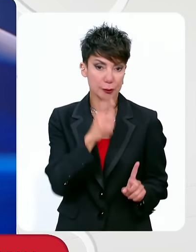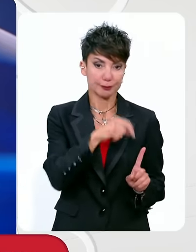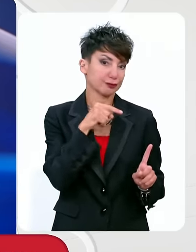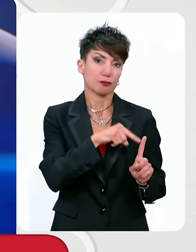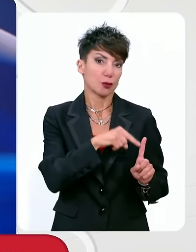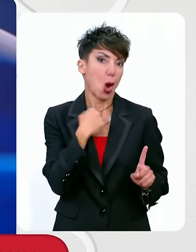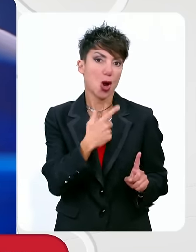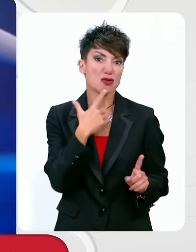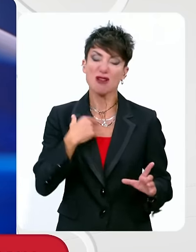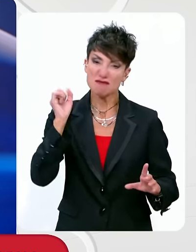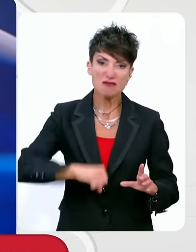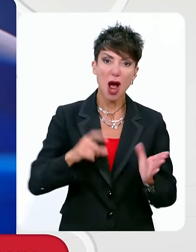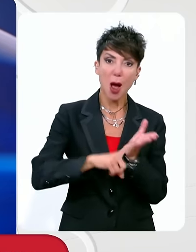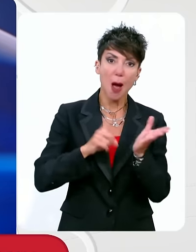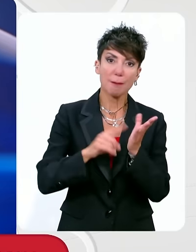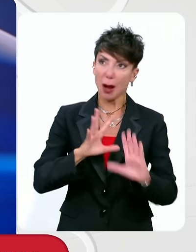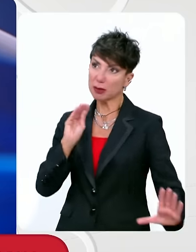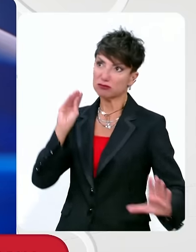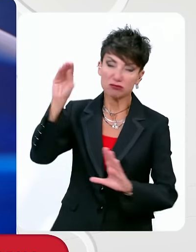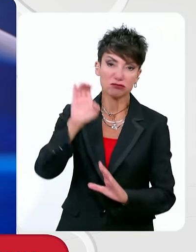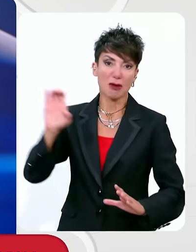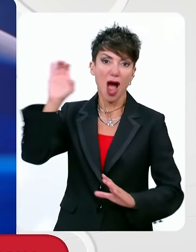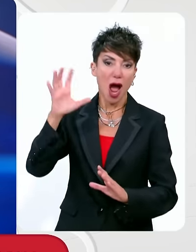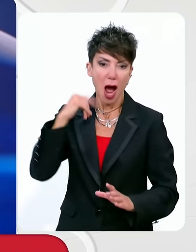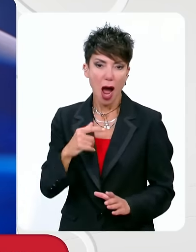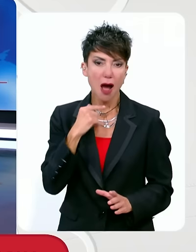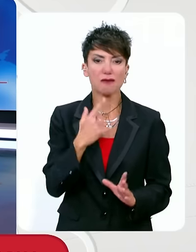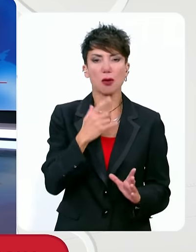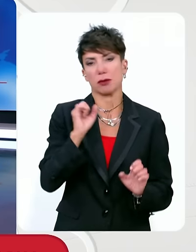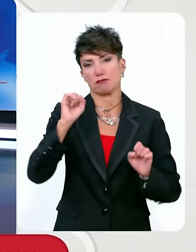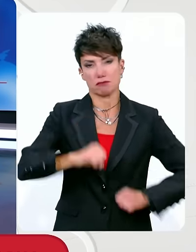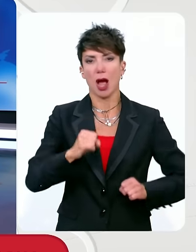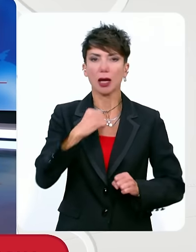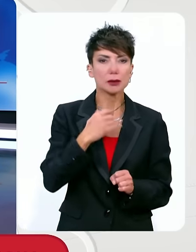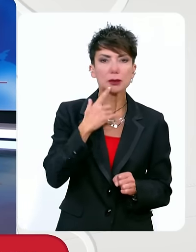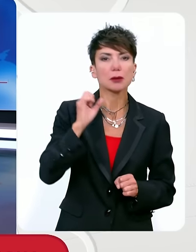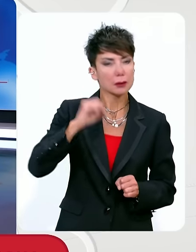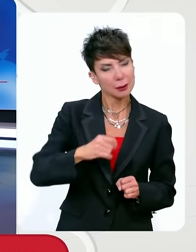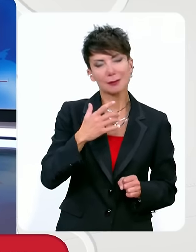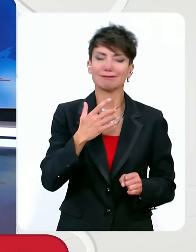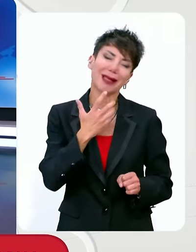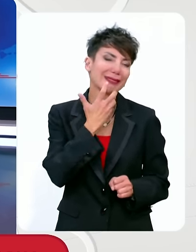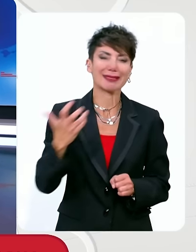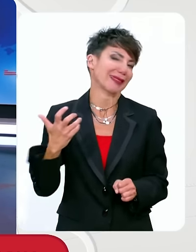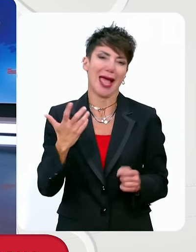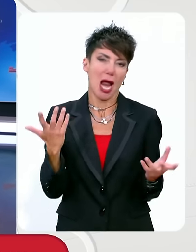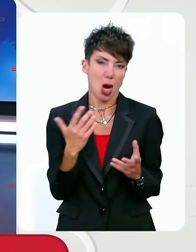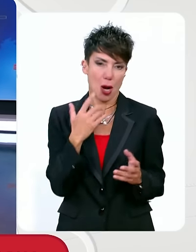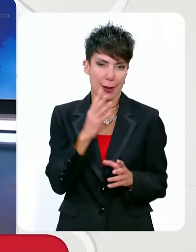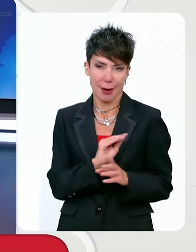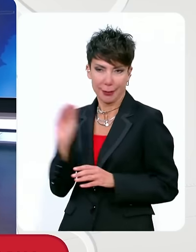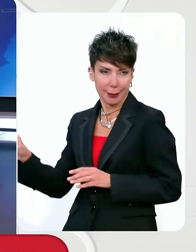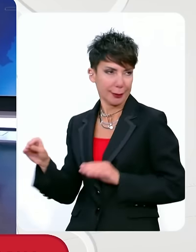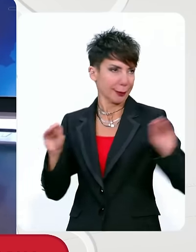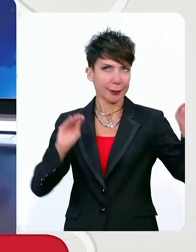πάμε στην Αφρική, στην Ασία ή αλλού. Εννοεί γεωγραφικά, δεν εννοεί. Αυτό εννοεί ότι πρέπει να πάει στην αγκαλιά των αντιλαϊκών αποφάσεων και των